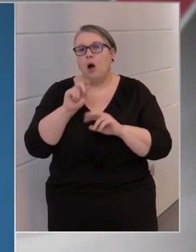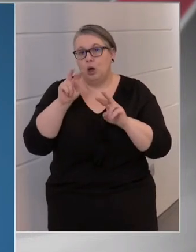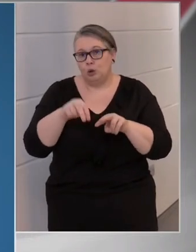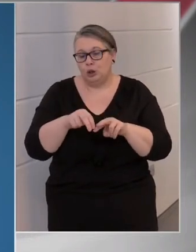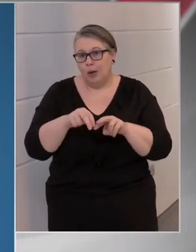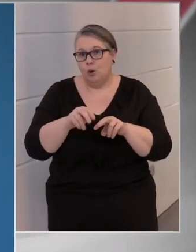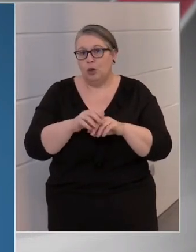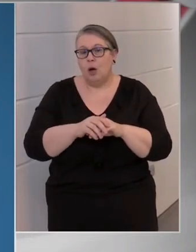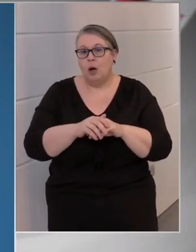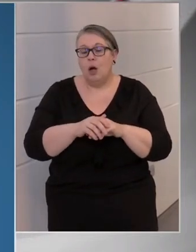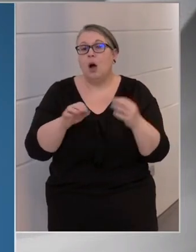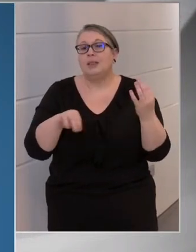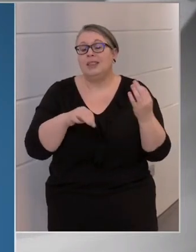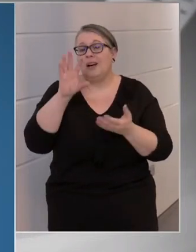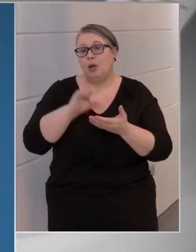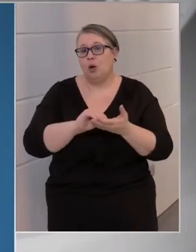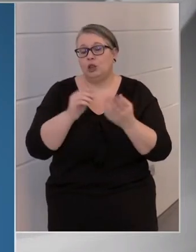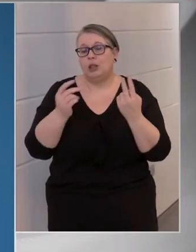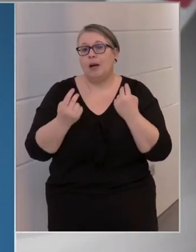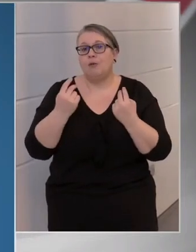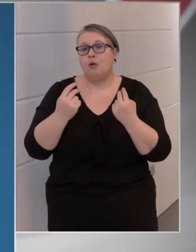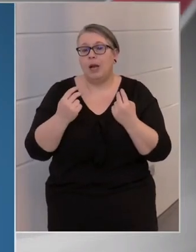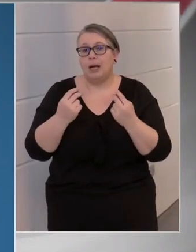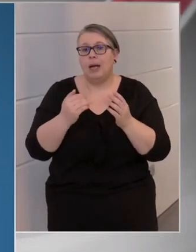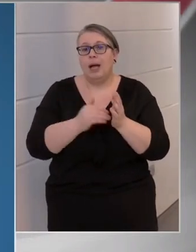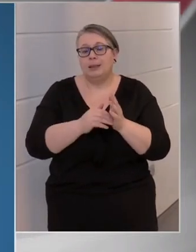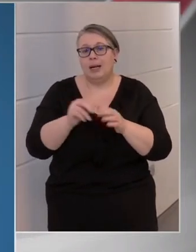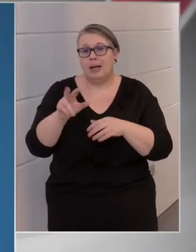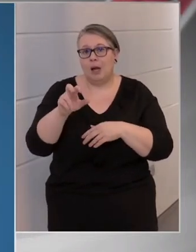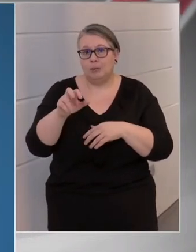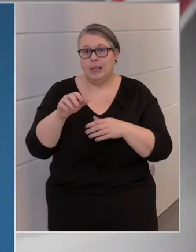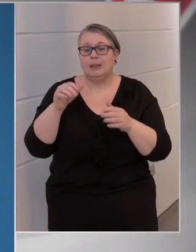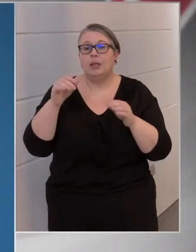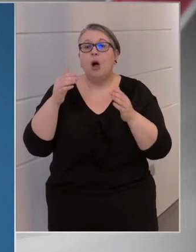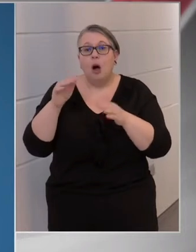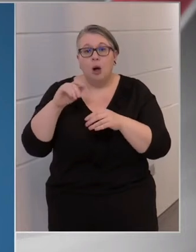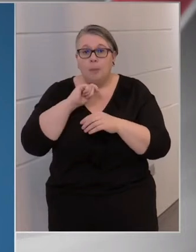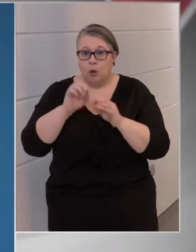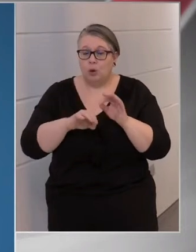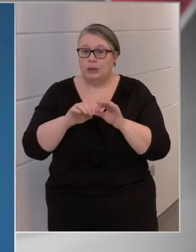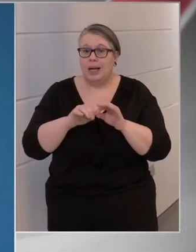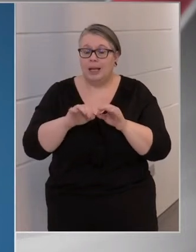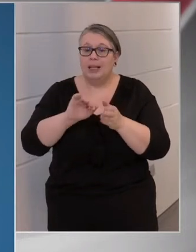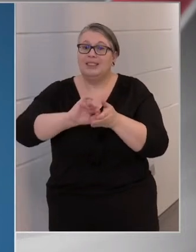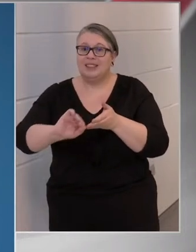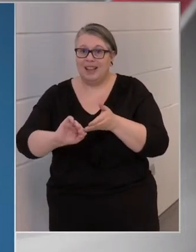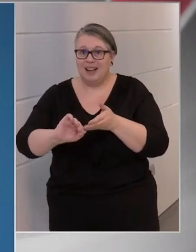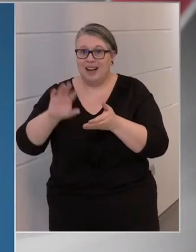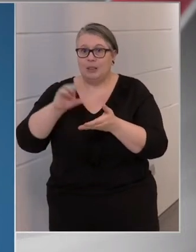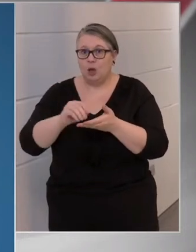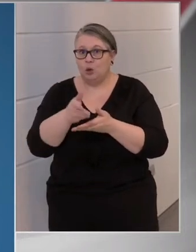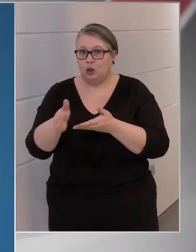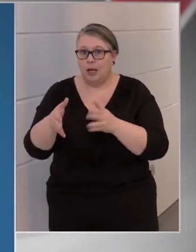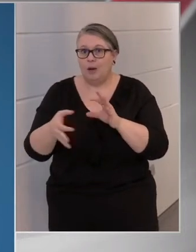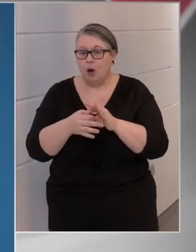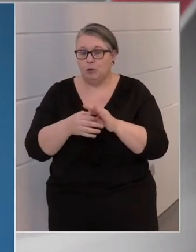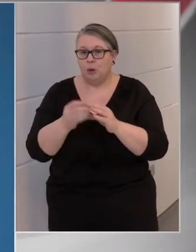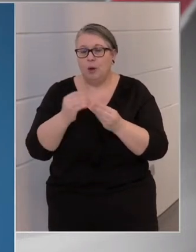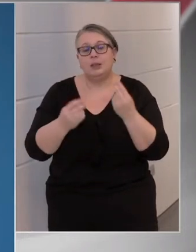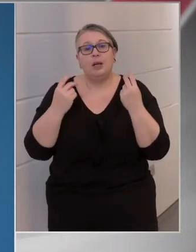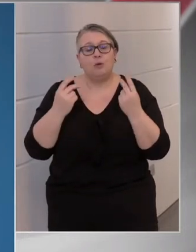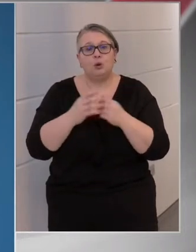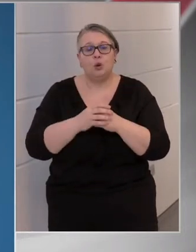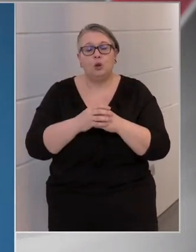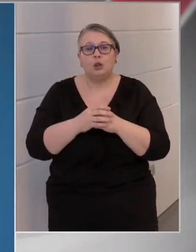hatóságoknak a roma lakosság, elsősorban az 1300 hazai szegregátum lakossága kapcsán. Azért fontos ez,